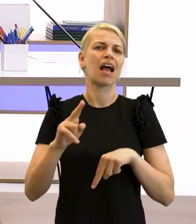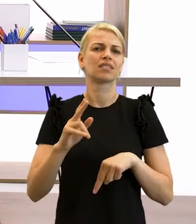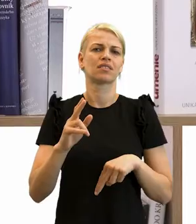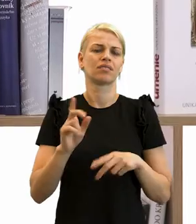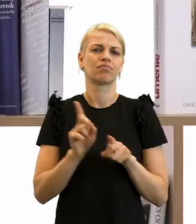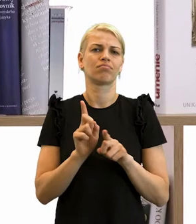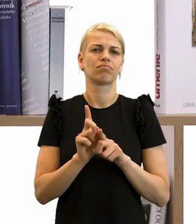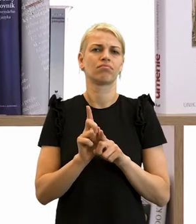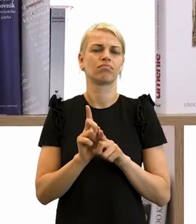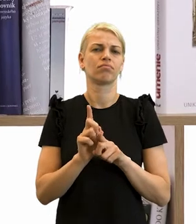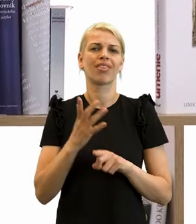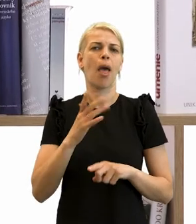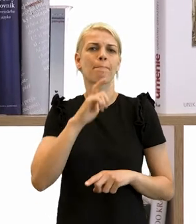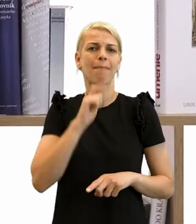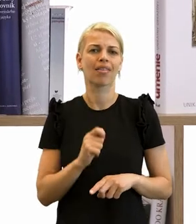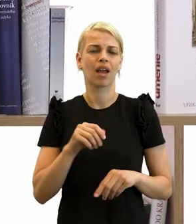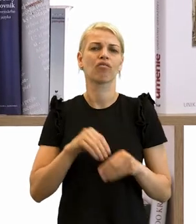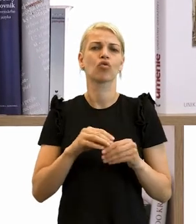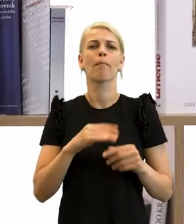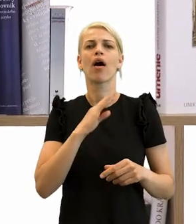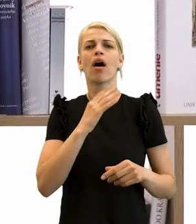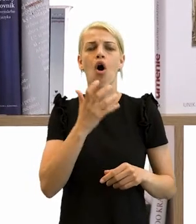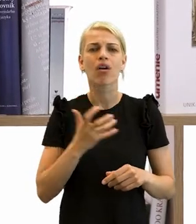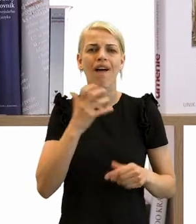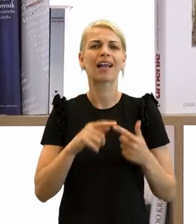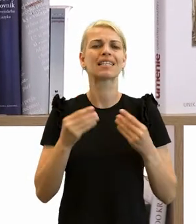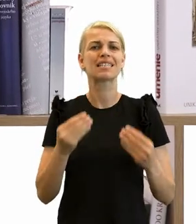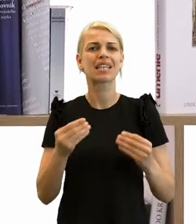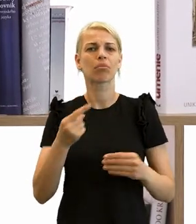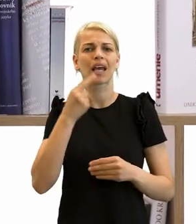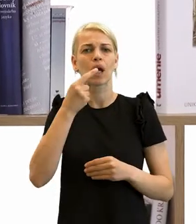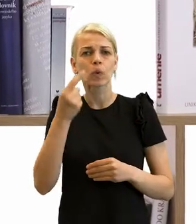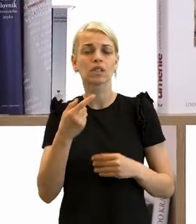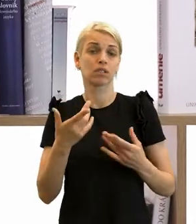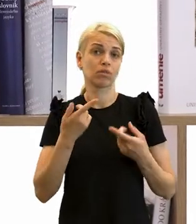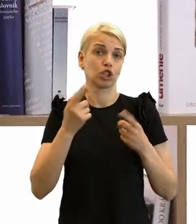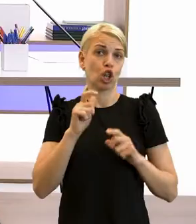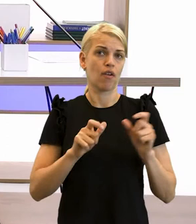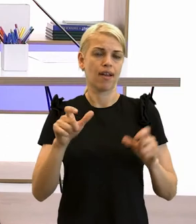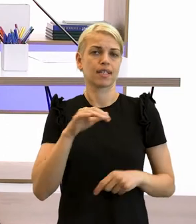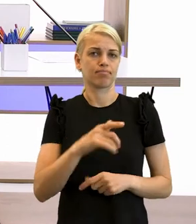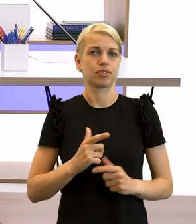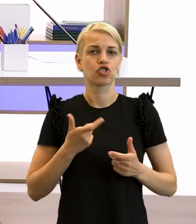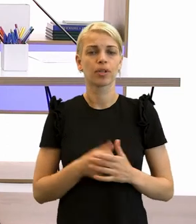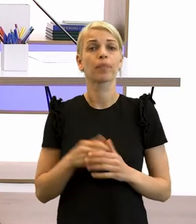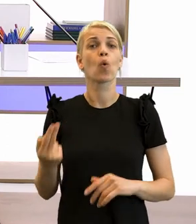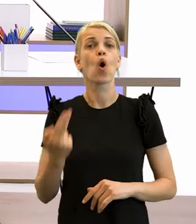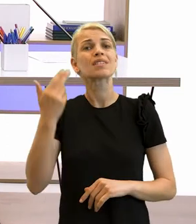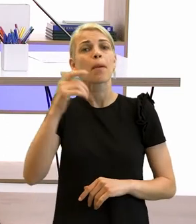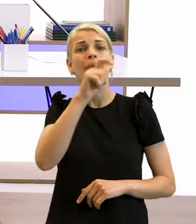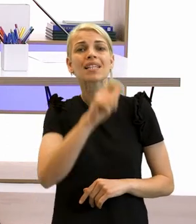národov, ako napríklad Chorváti, Srbi, Rusíni či Slováci. Uhorskí